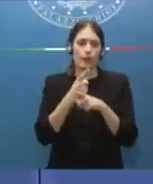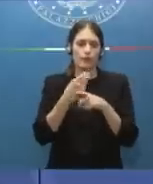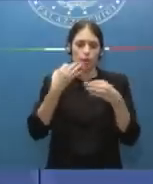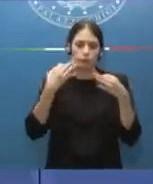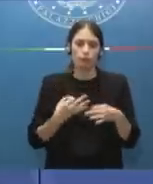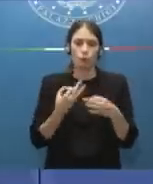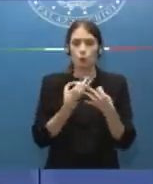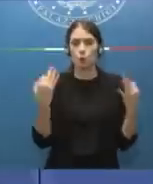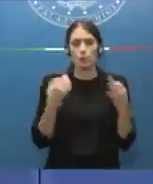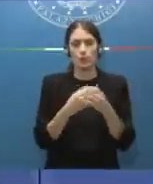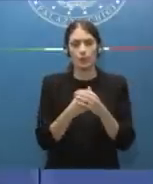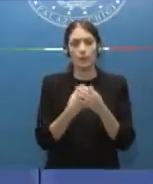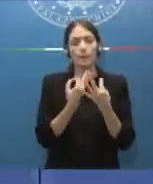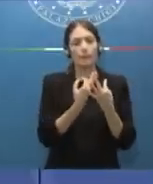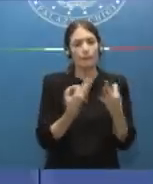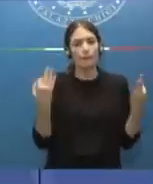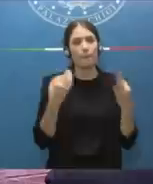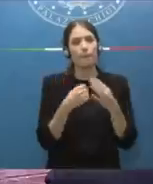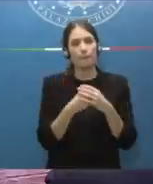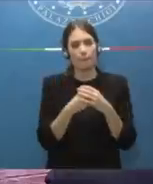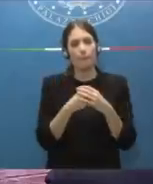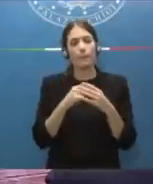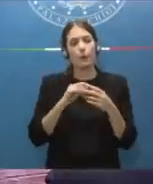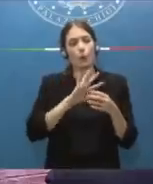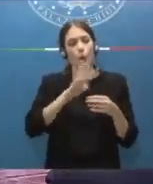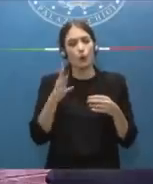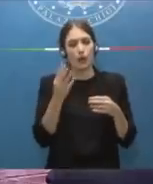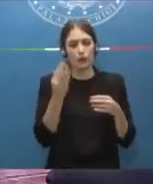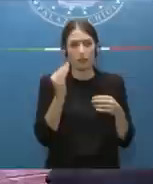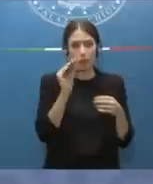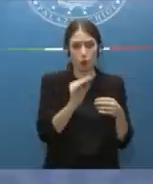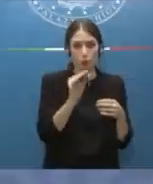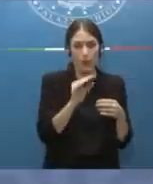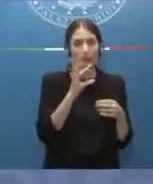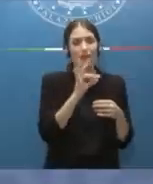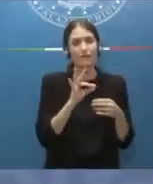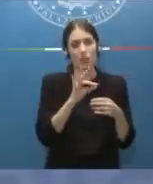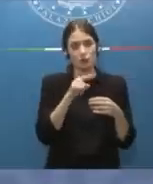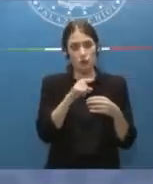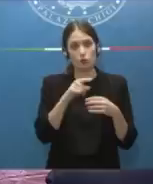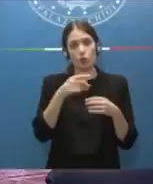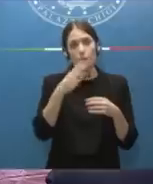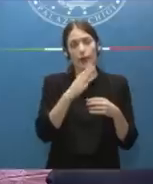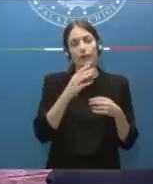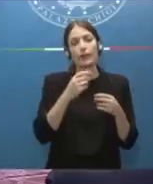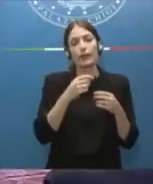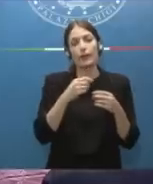servono. Bene, riusciamo a fare una, al massimo credo una comunque. Francesco Becchis, del Messaggero.